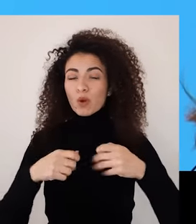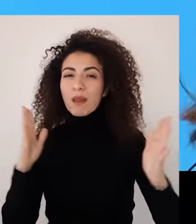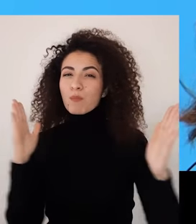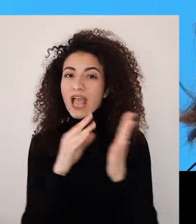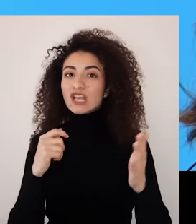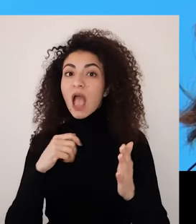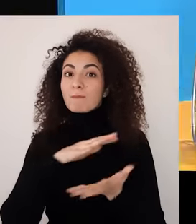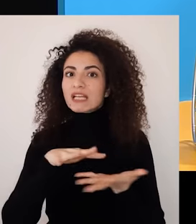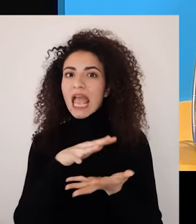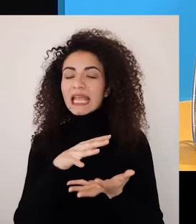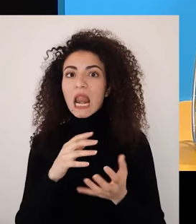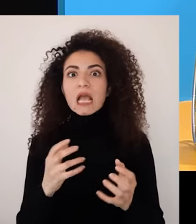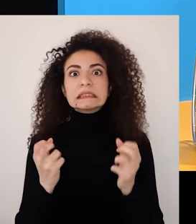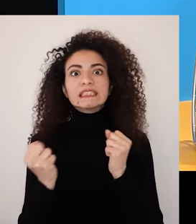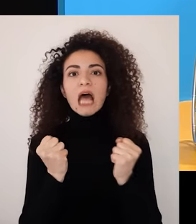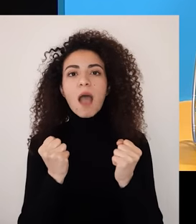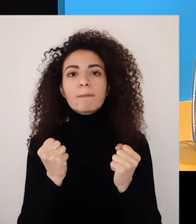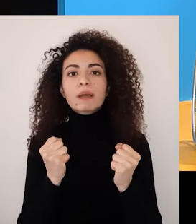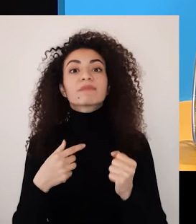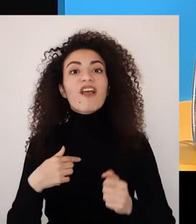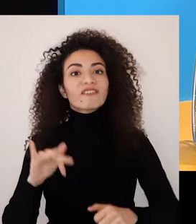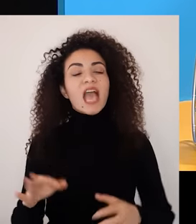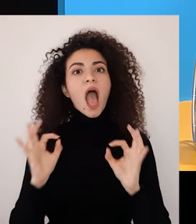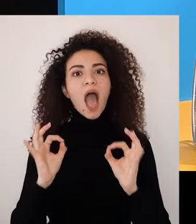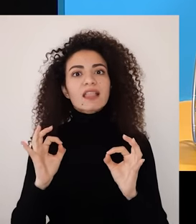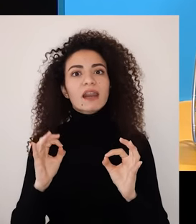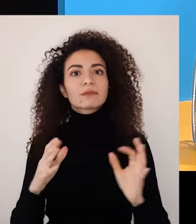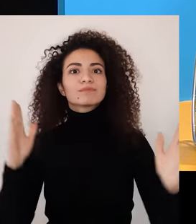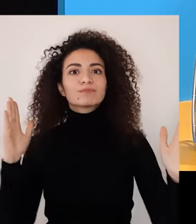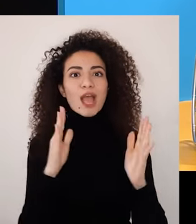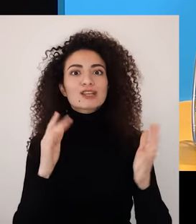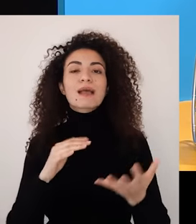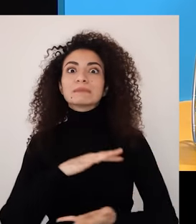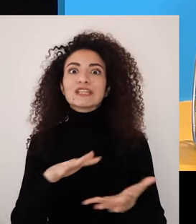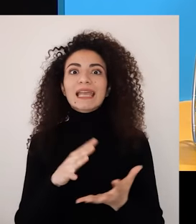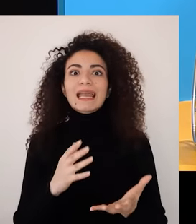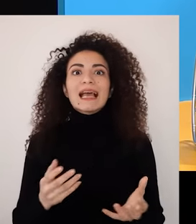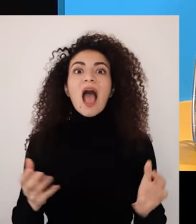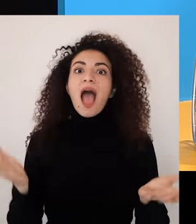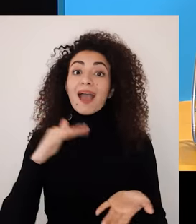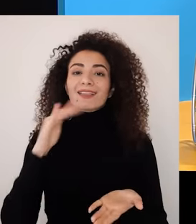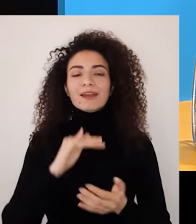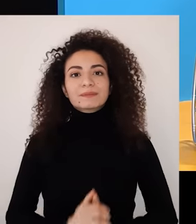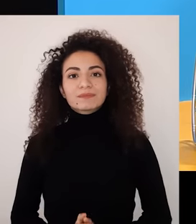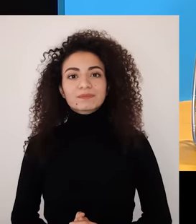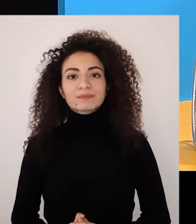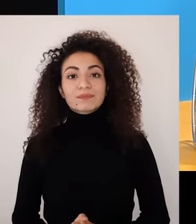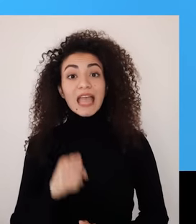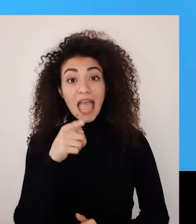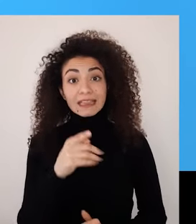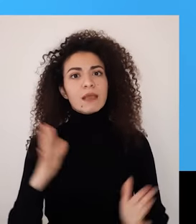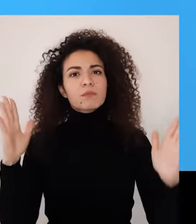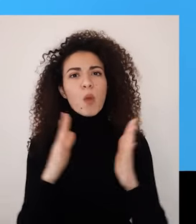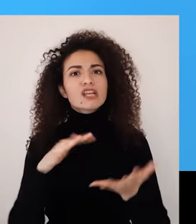والتحديات إذن عند شح منصوب المياه أي القدرة والمرونة على تحمل المصاعب والتحديات